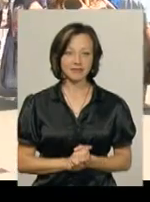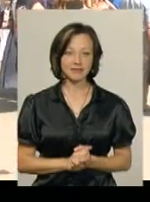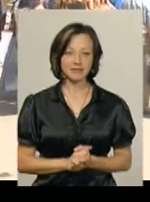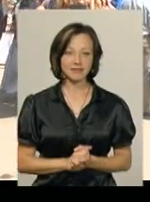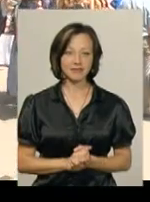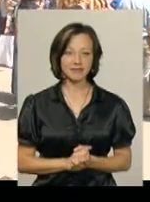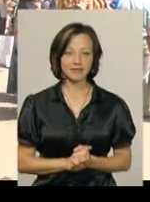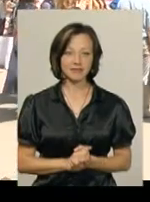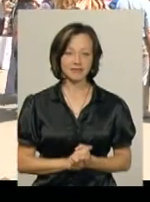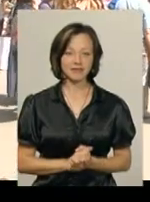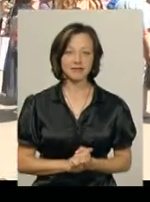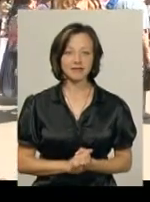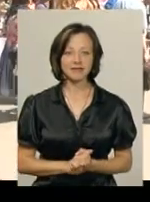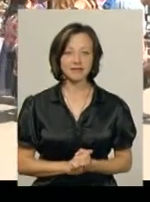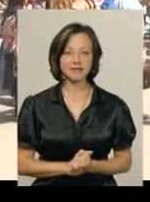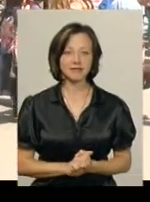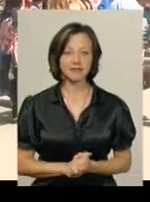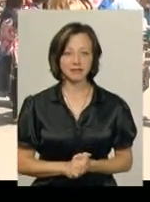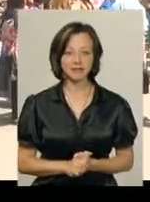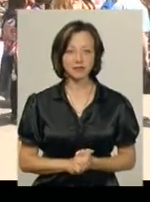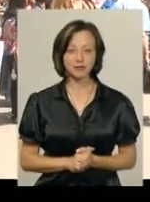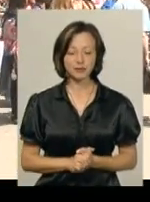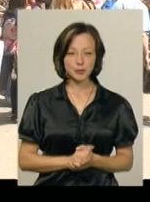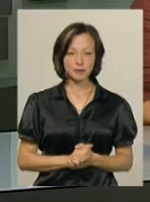Ірина Аріон, Іван Овчан, новини Поділля Центр.